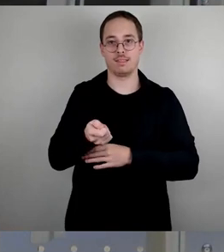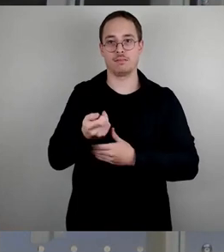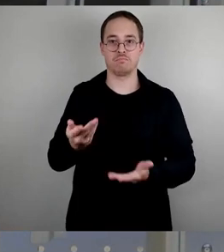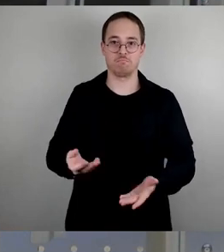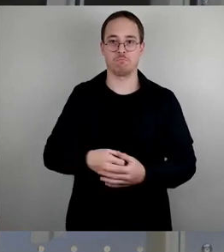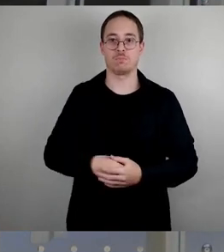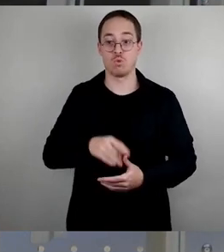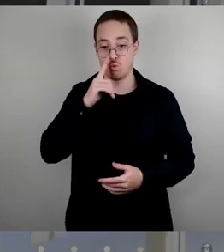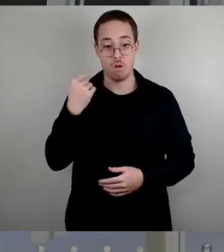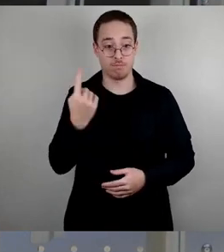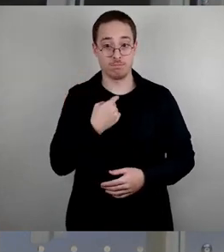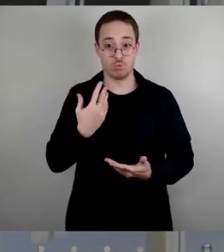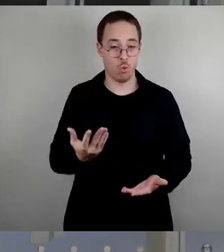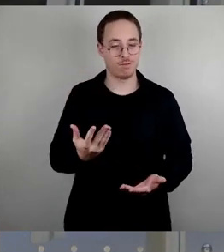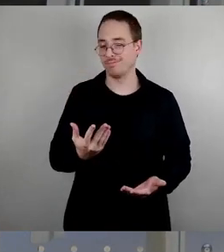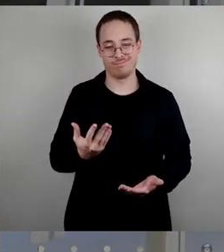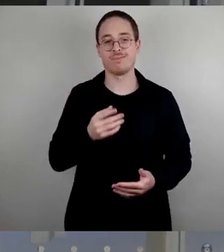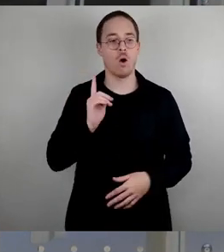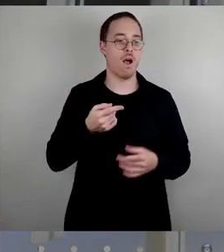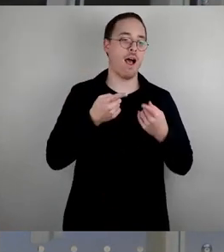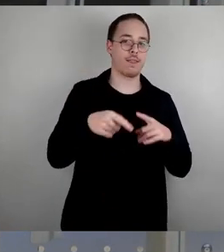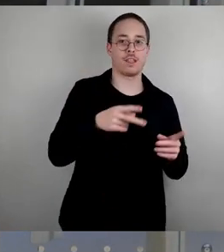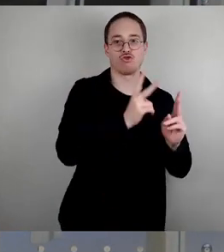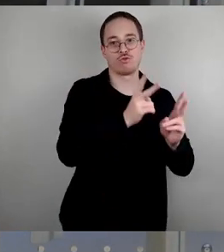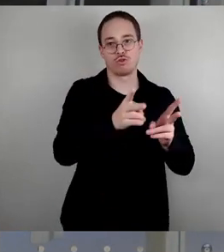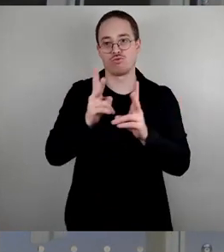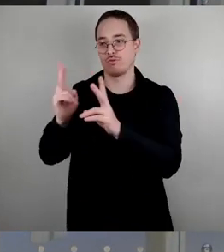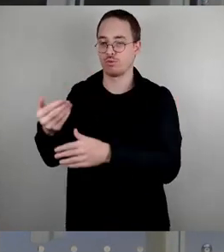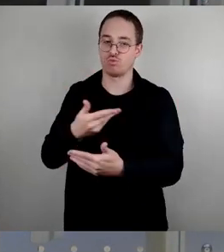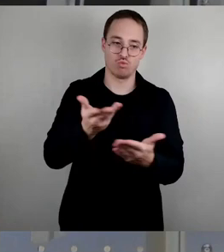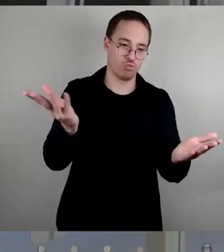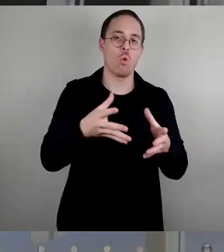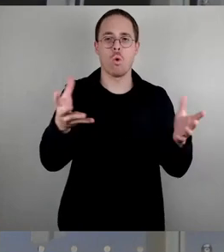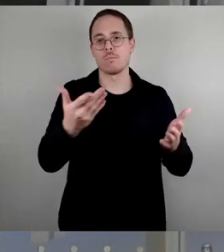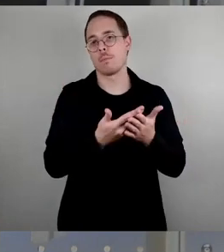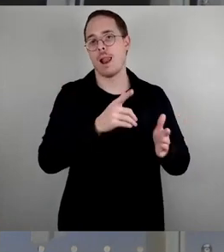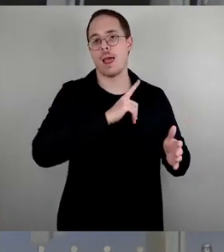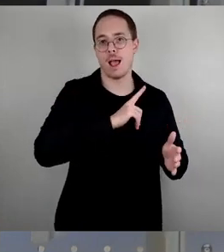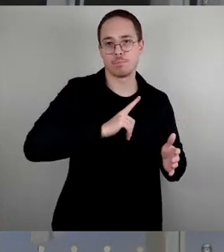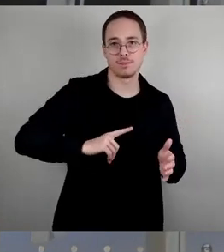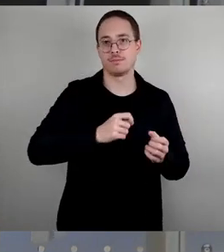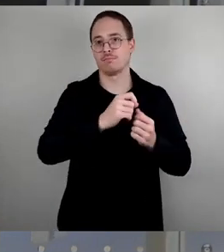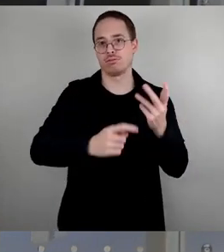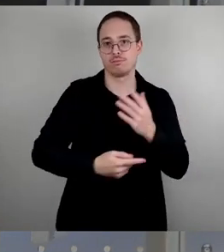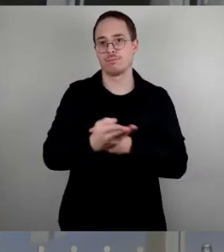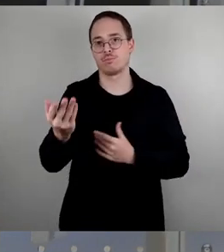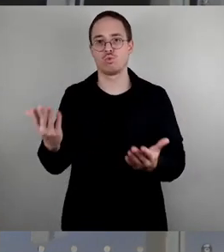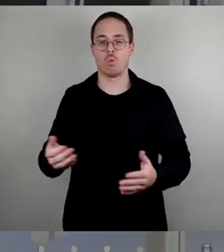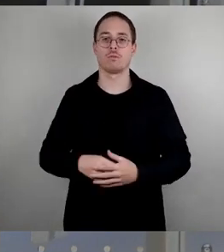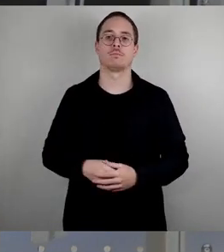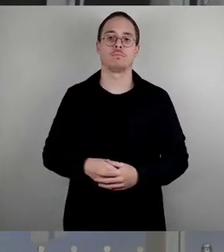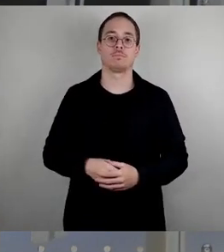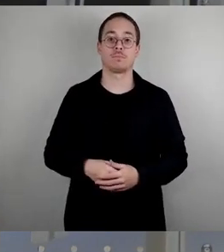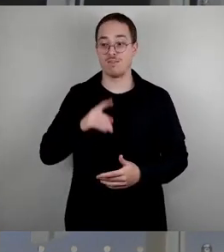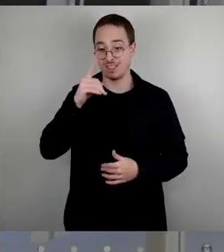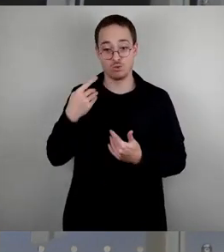Großstädten so. Wenn es heute also Kritik gibt, und ich gehe davon aus, dass die CDU gleich Kritik üben wird, dann sollte diese Kritik nicht